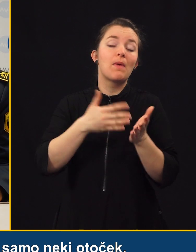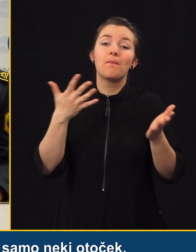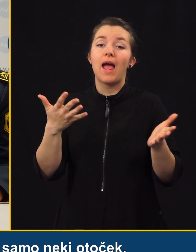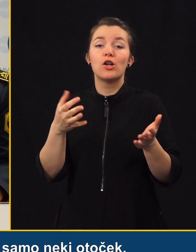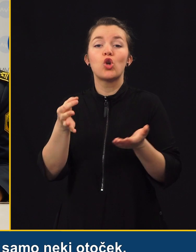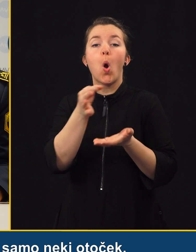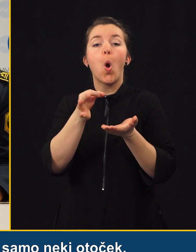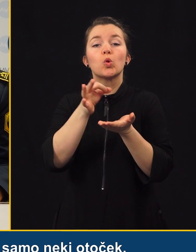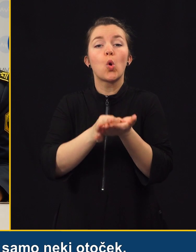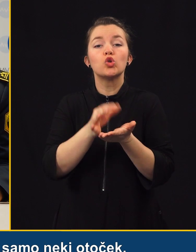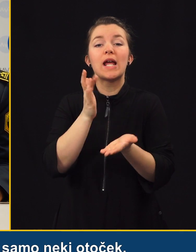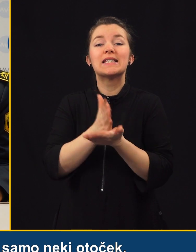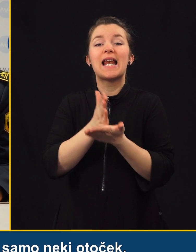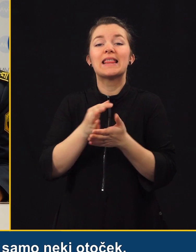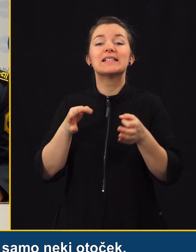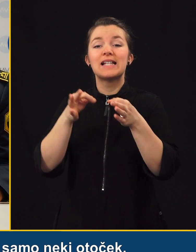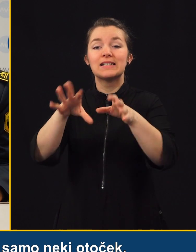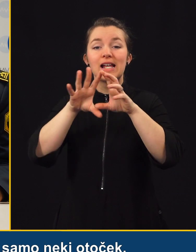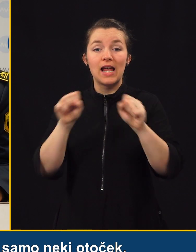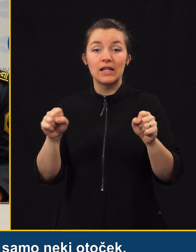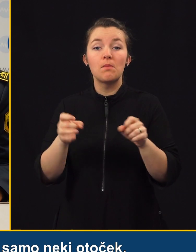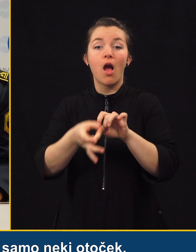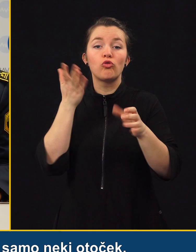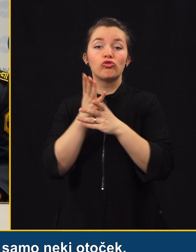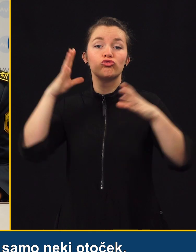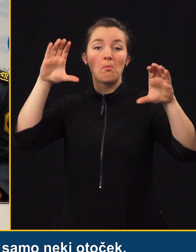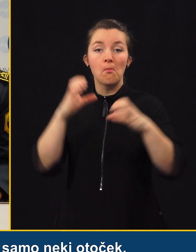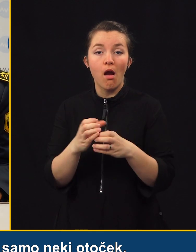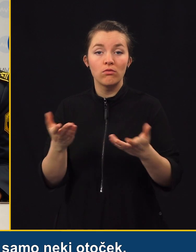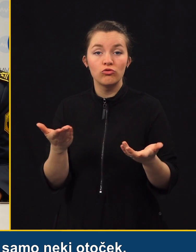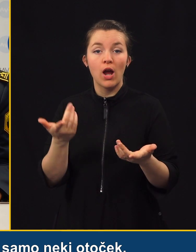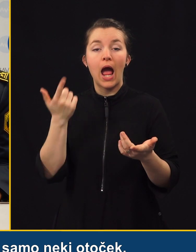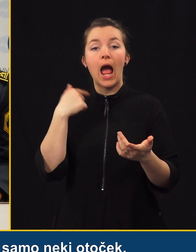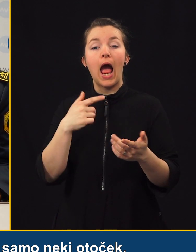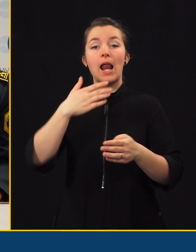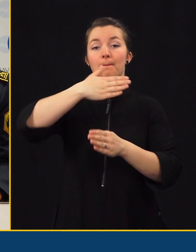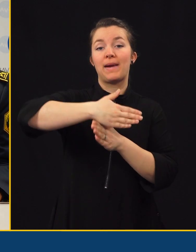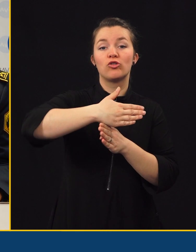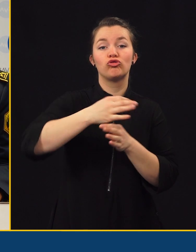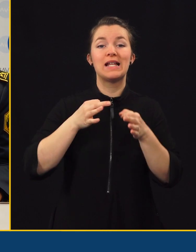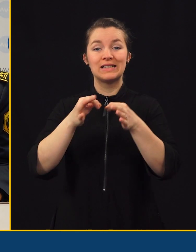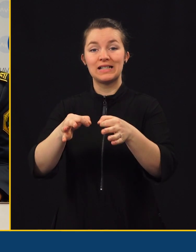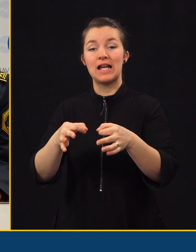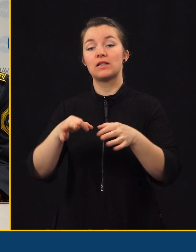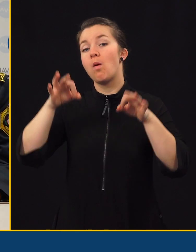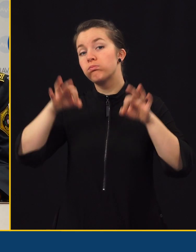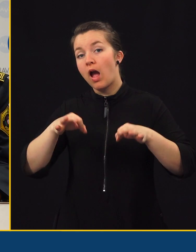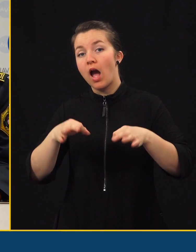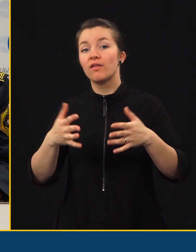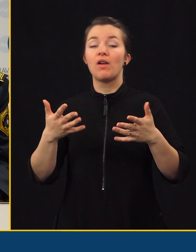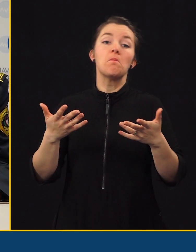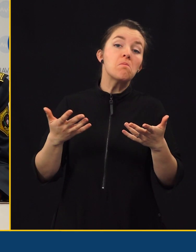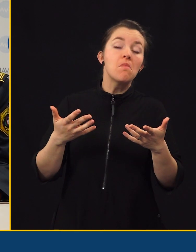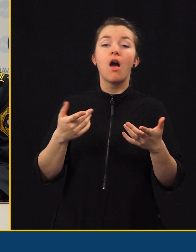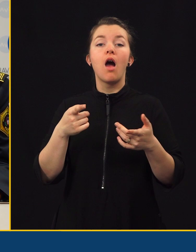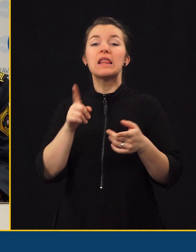otoček sred ceste, narediti pa se hitro zniža neko robno črto ali neke prečne črte, ko šta nekaj kilp barve, ampak učinkuje